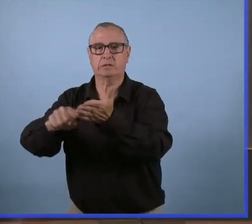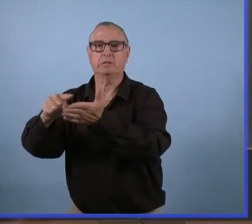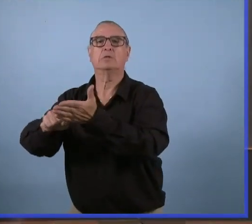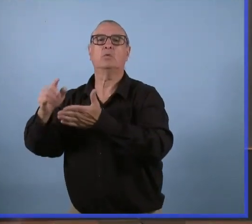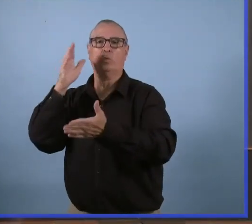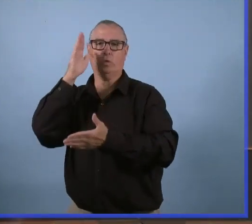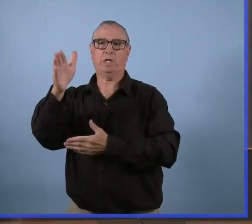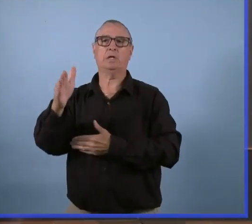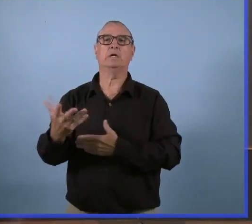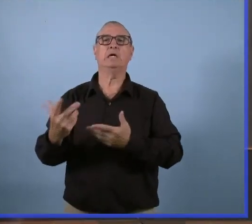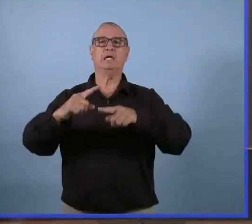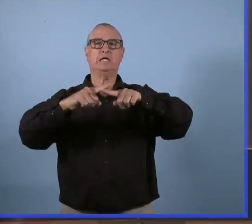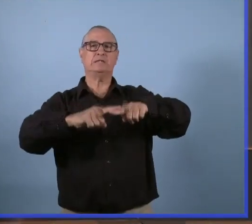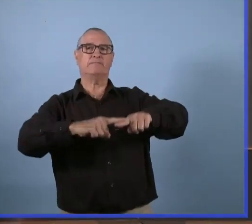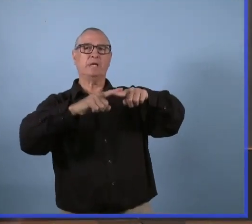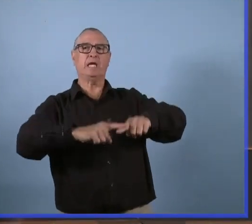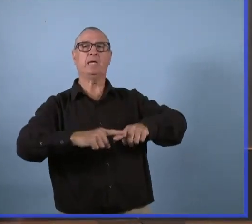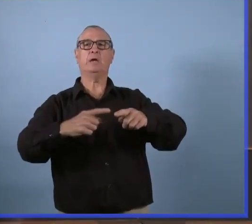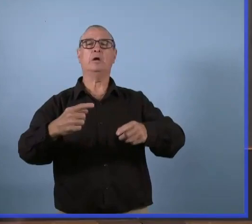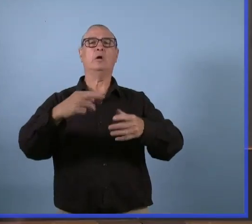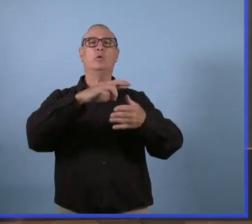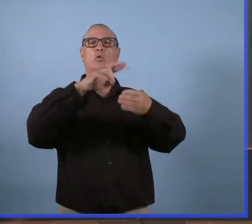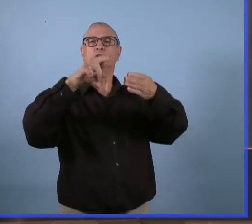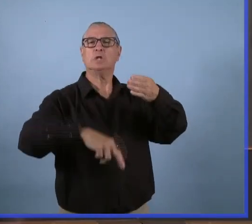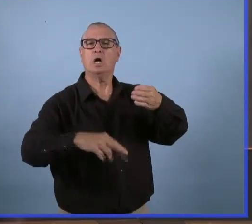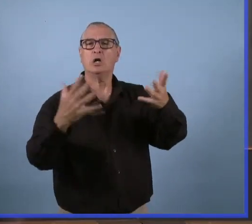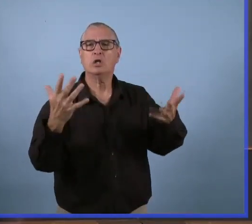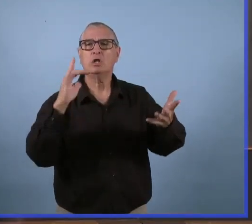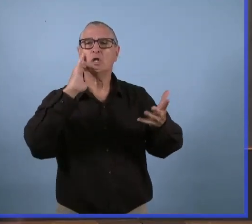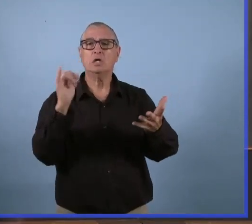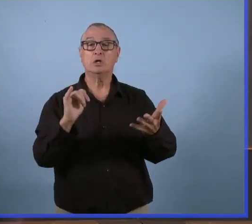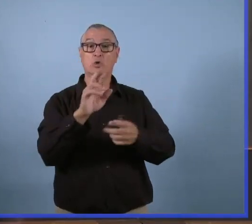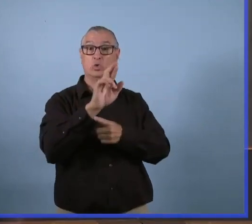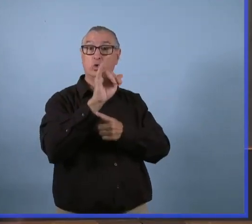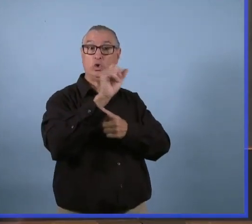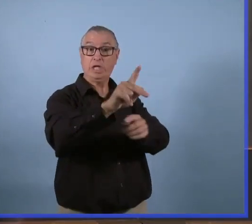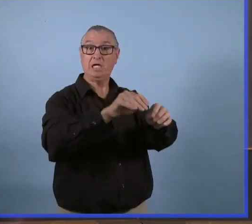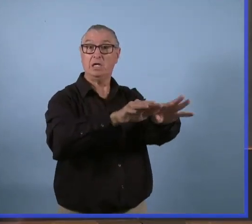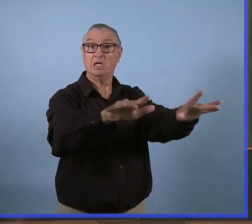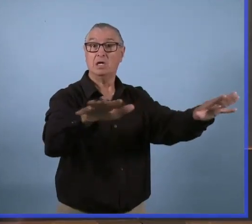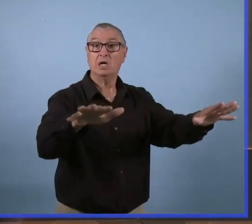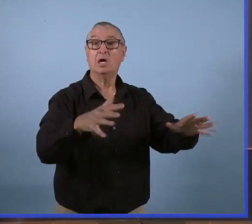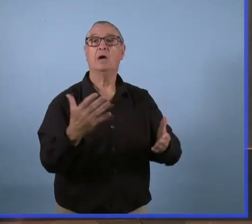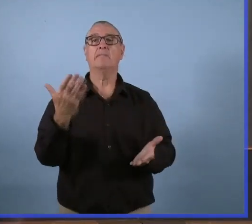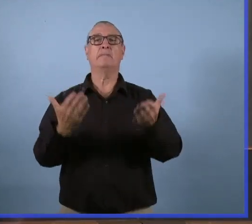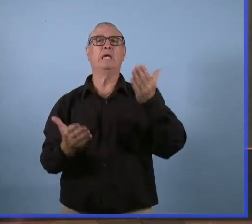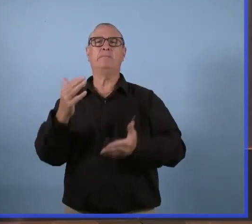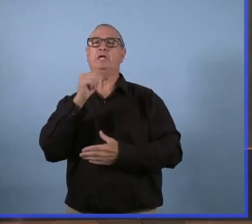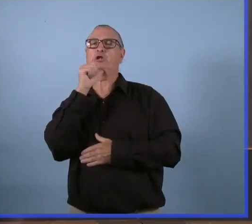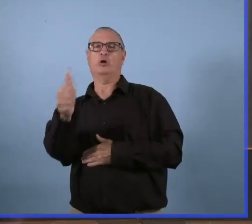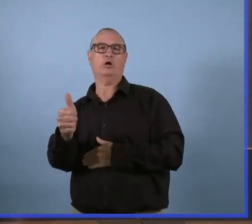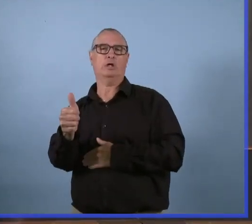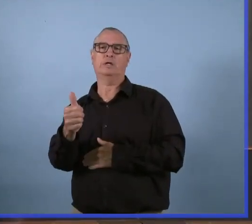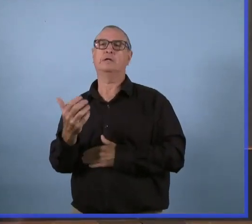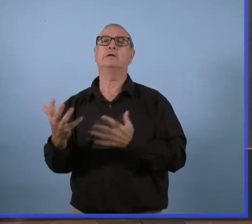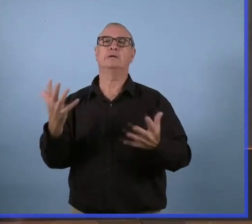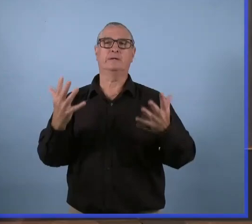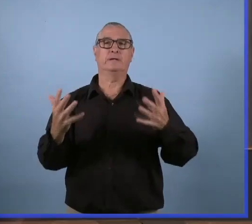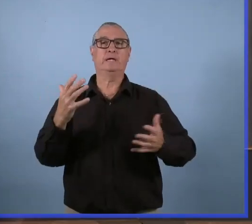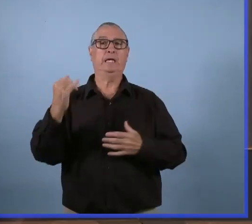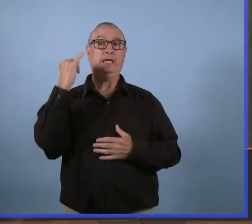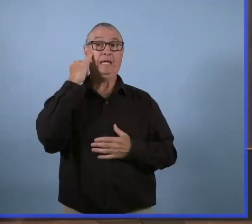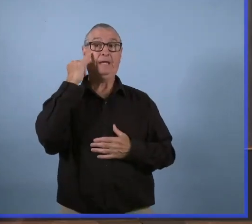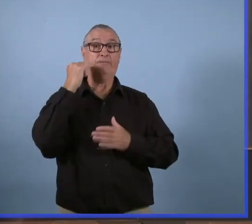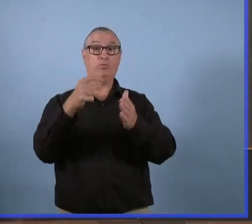résultats de cette enquête nous donnent le risque par rapport à la population. La population qui était